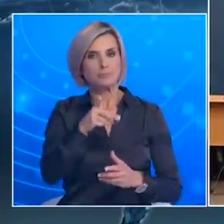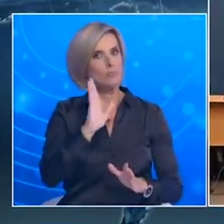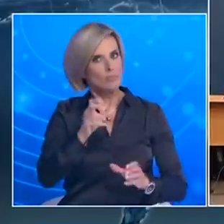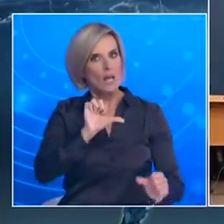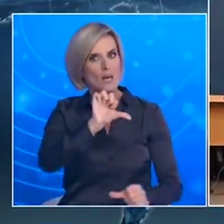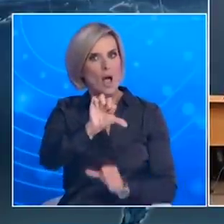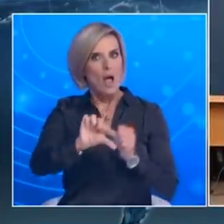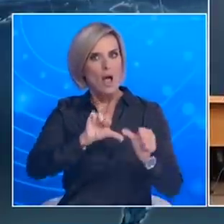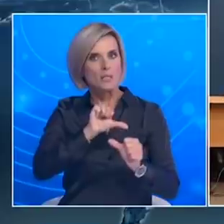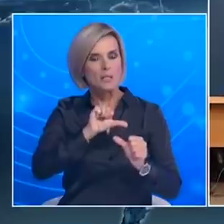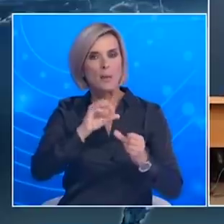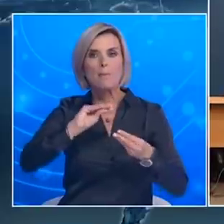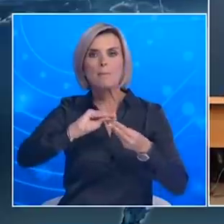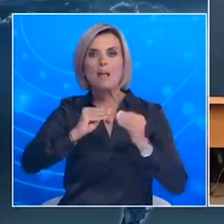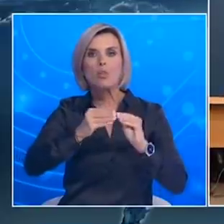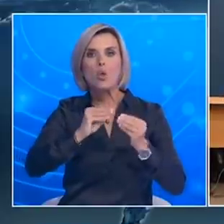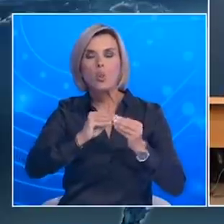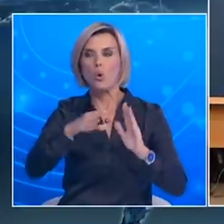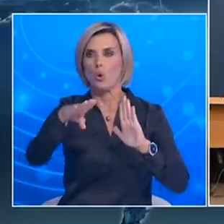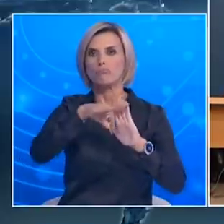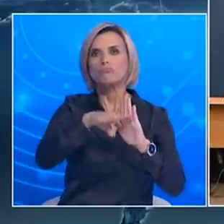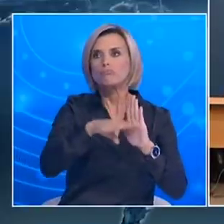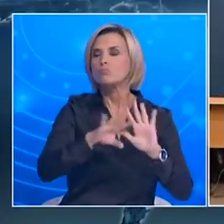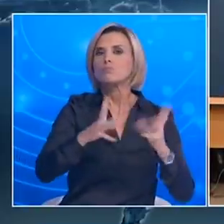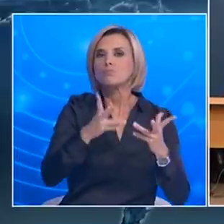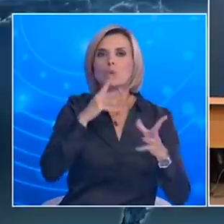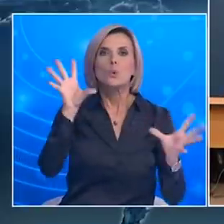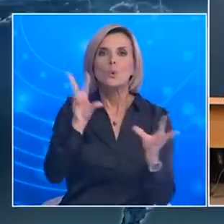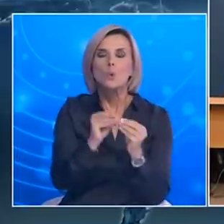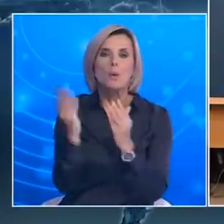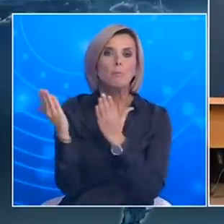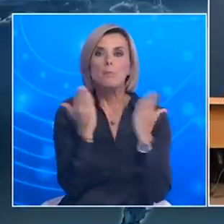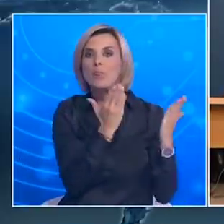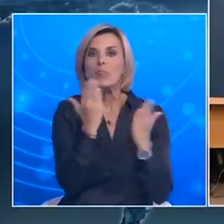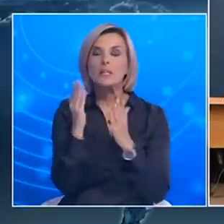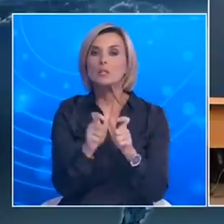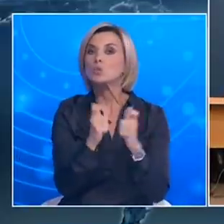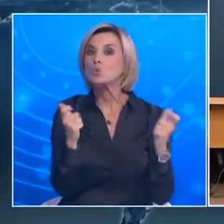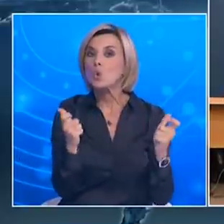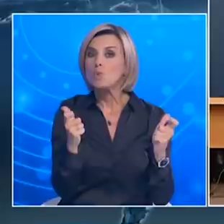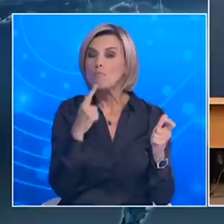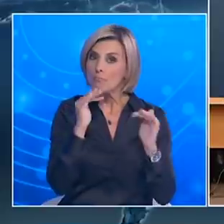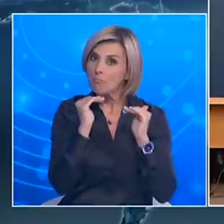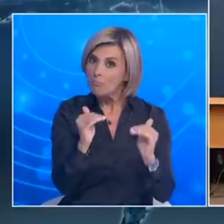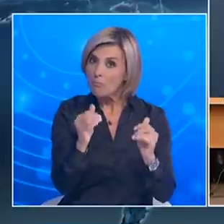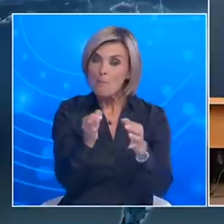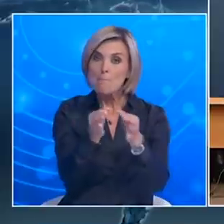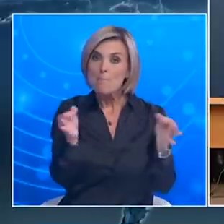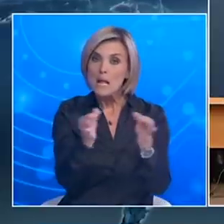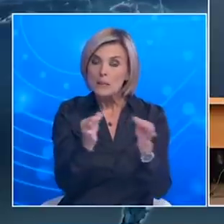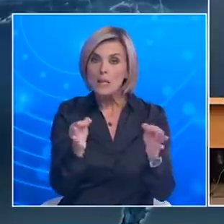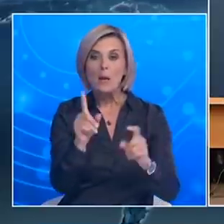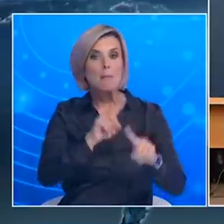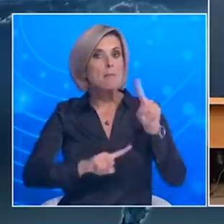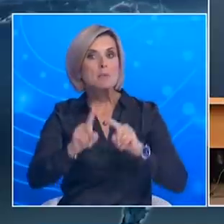ευπαθών ομάδων Ειδικά για τους μαθητές Και κατ' επέκταση ποιες είναι αυτές οι ομάδες